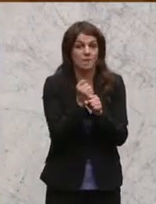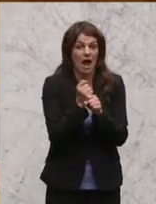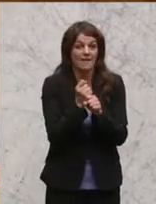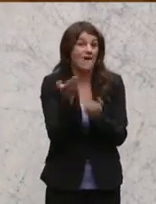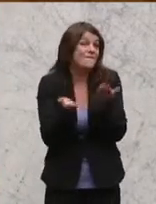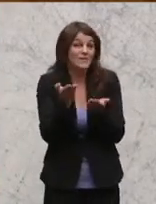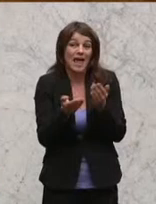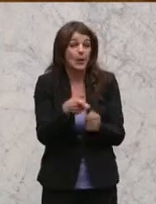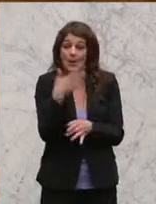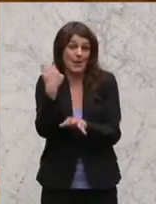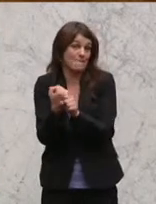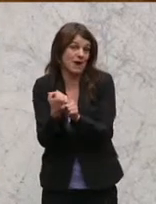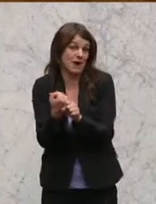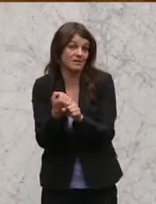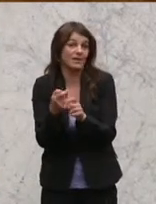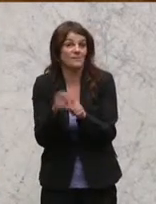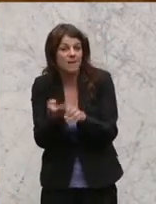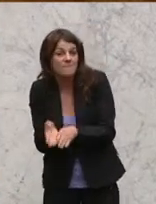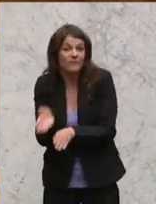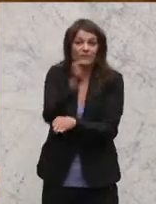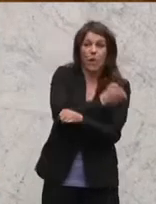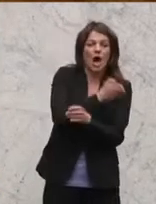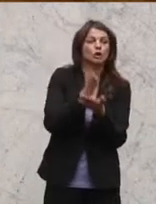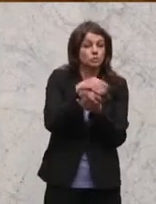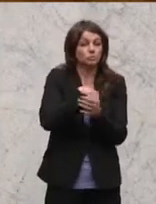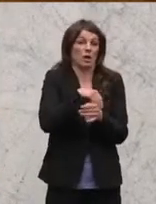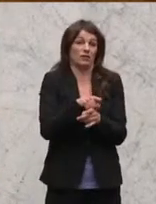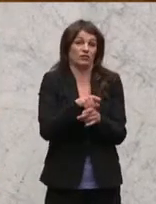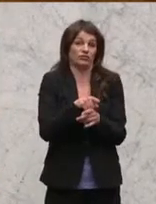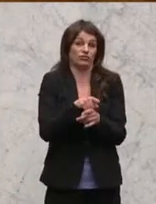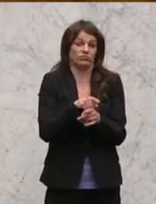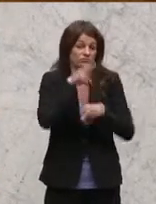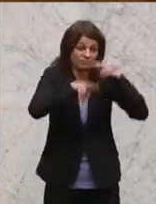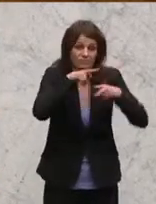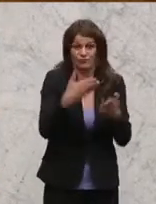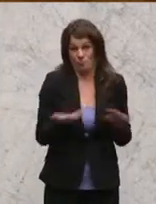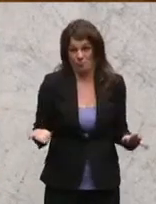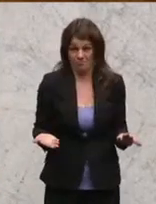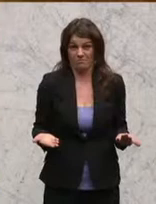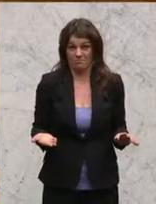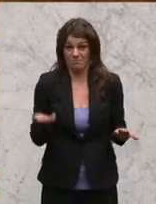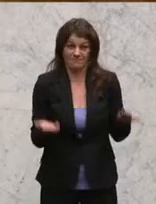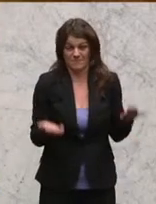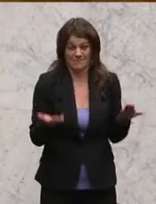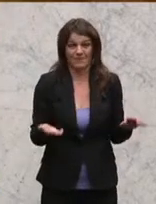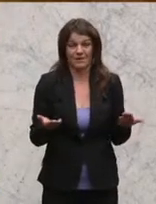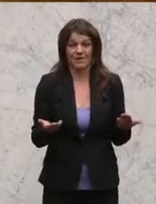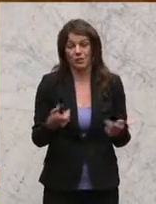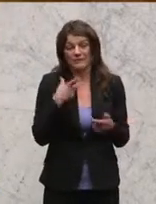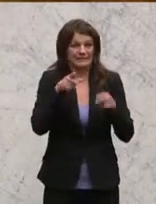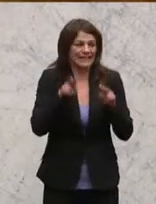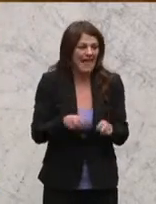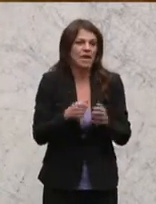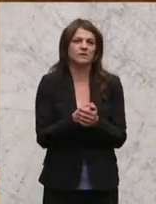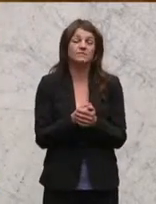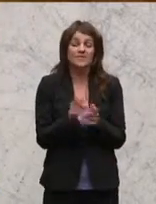sie möglicherweise nicht gesetzt hätten, wenn vorher psychiatrisch reagiert worden wäre. Das ist, da haben Sie recht,